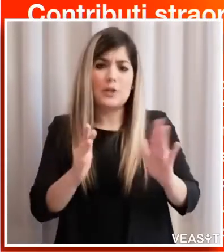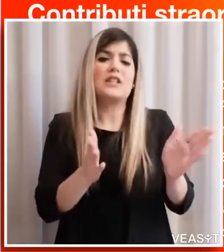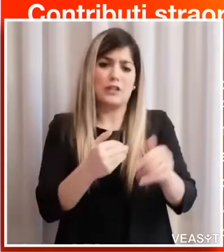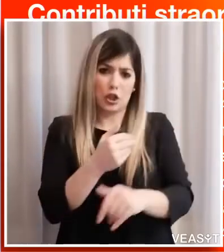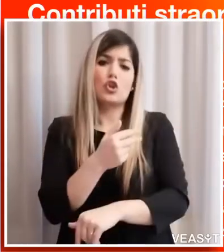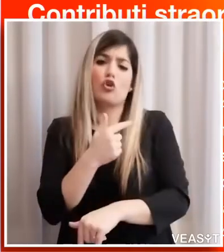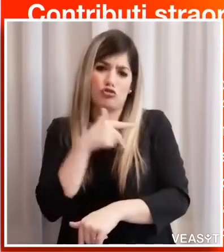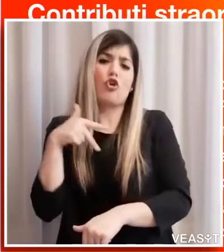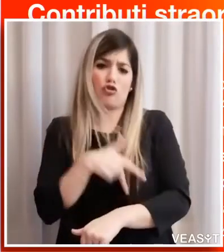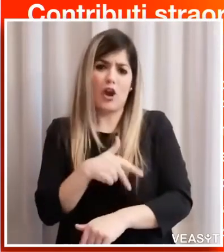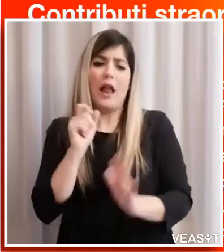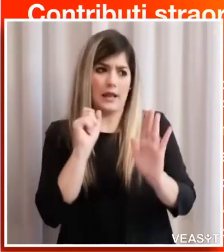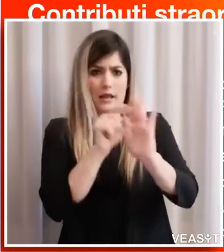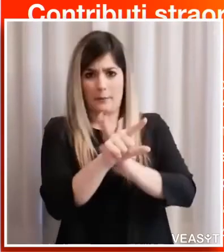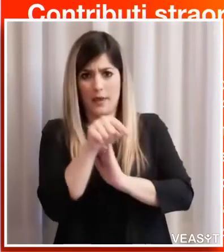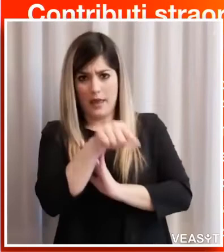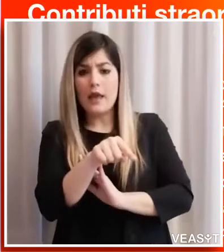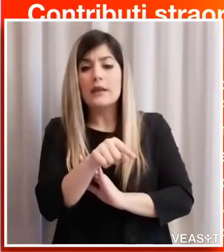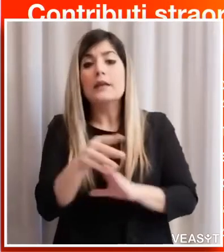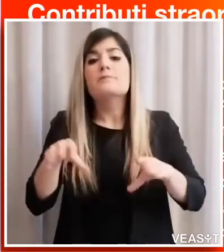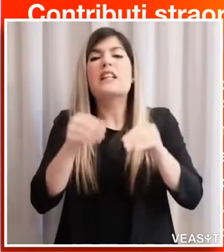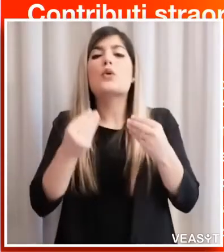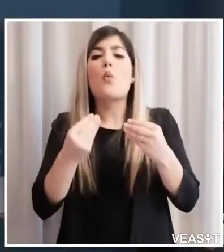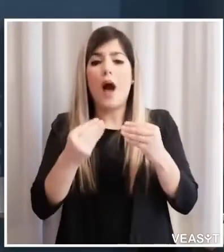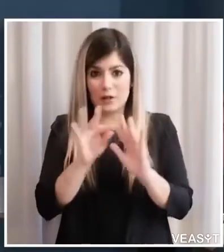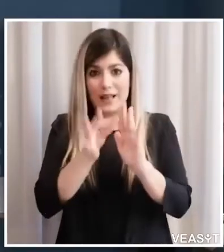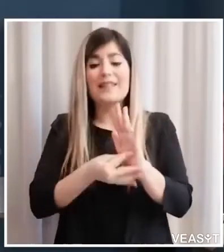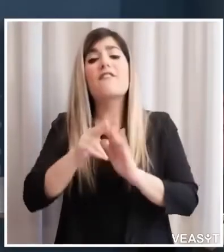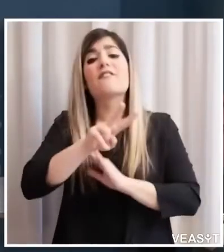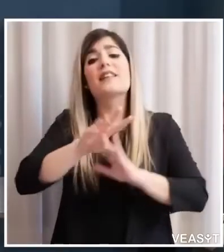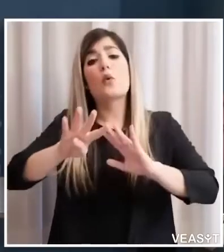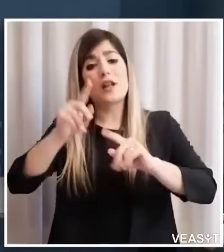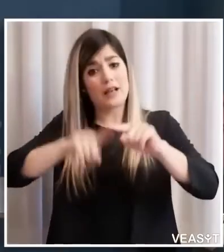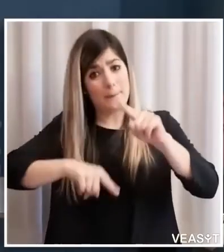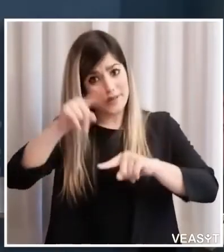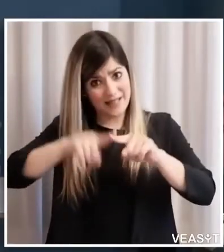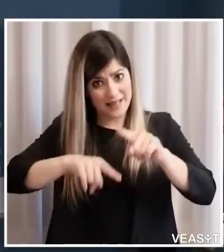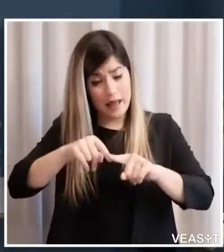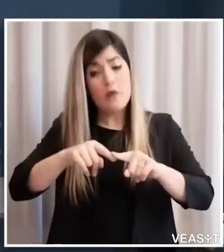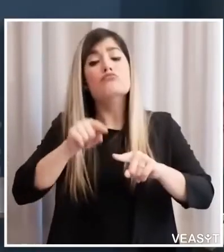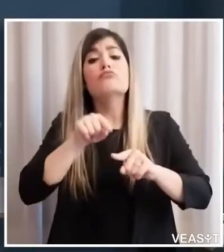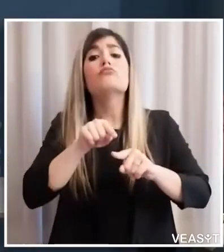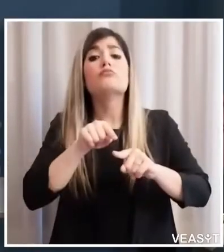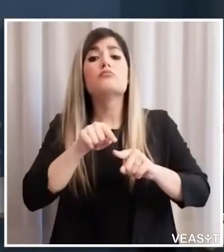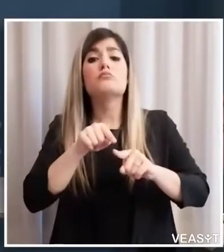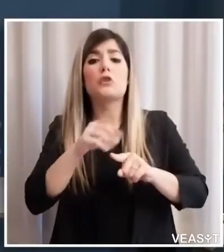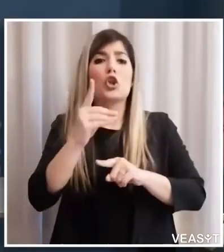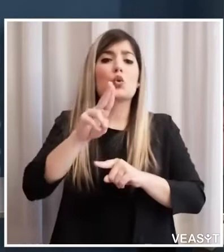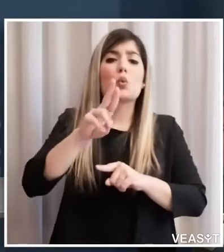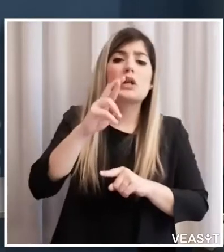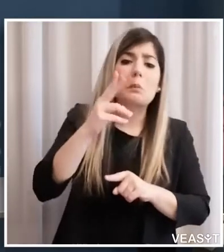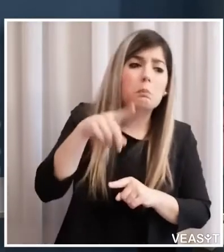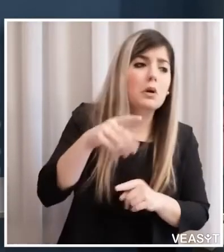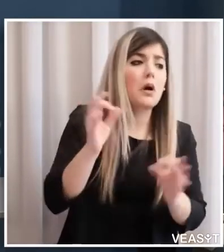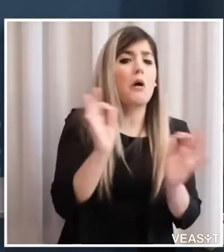partire dal 24 di aprile e non è richiesta una DURP o qualche